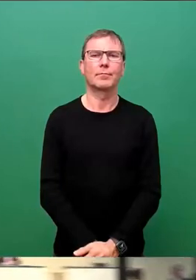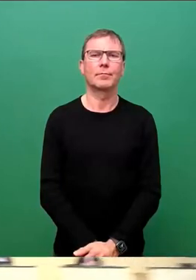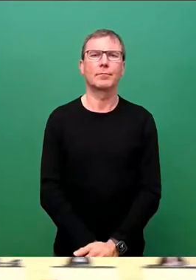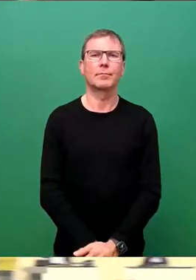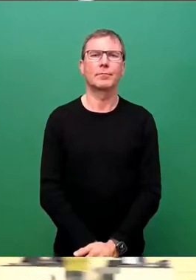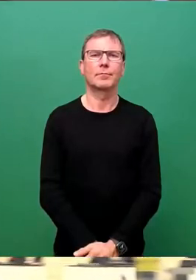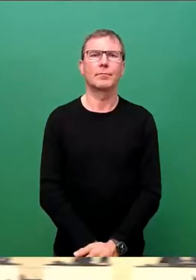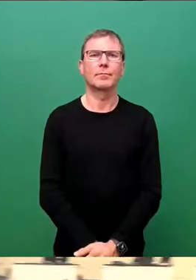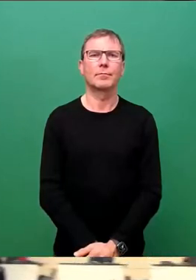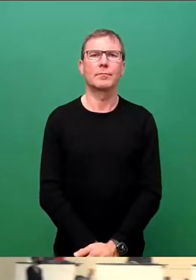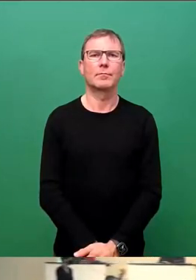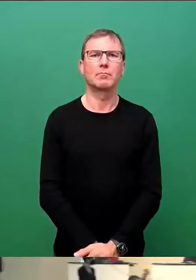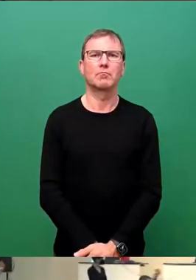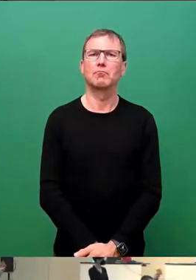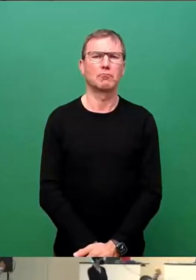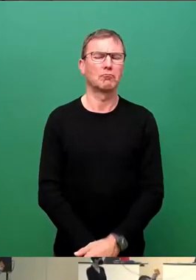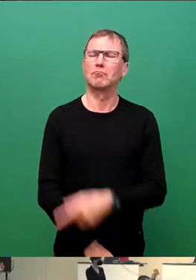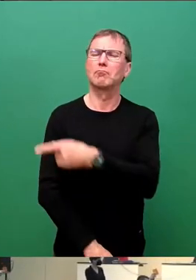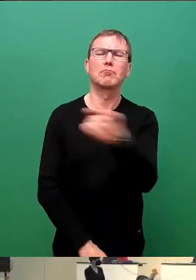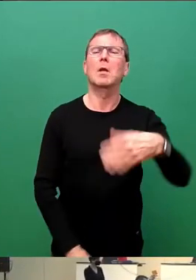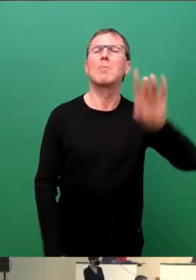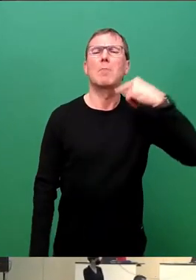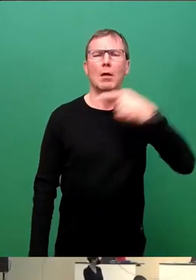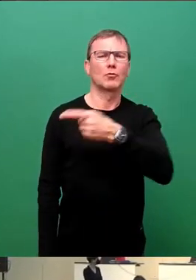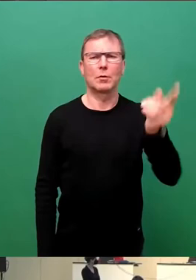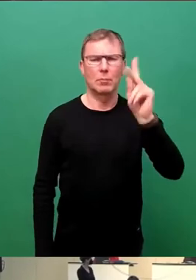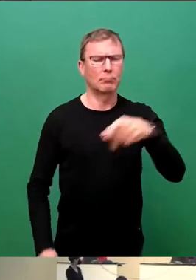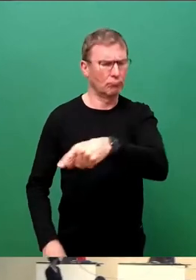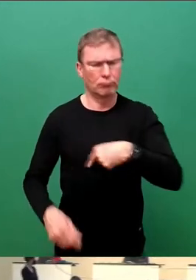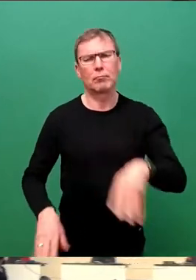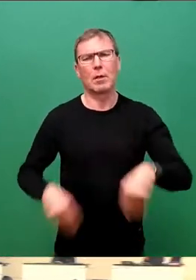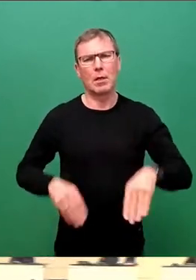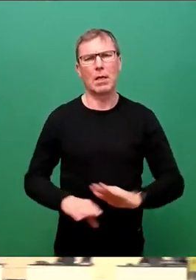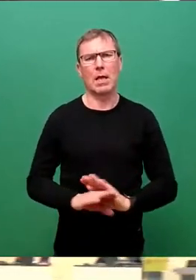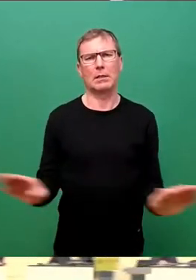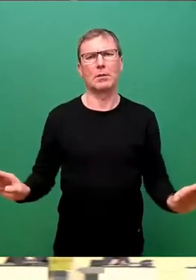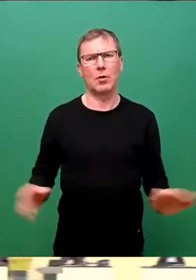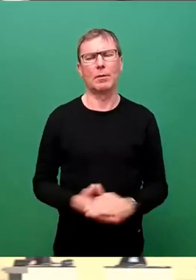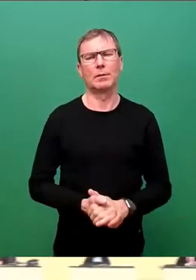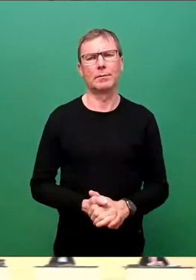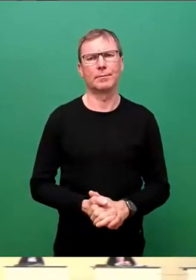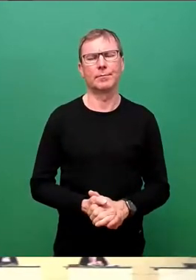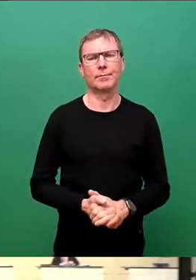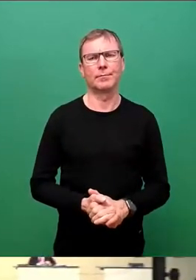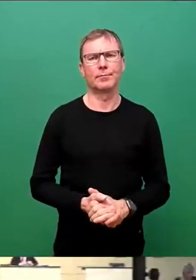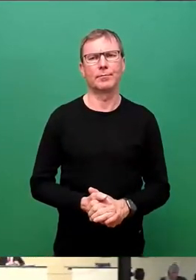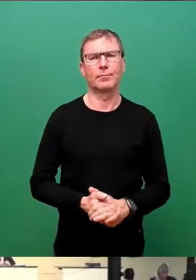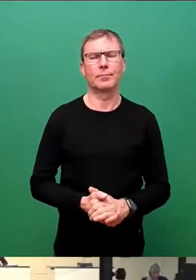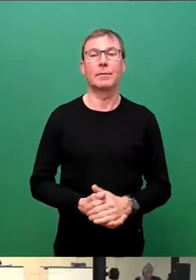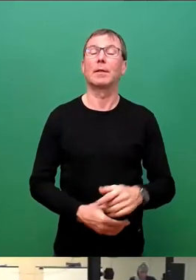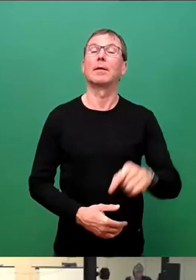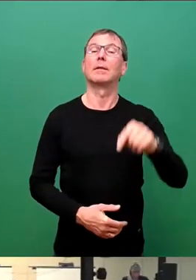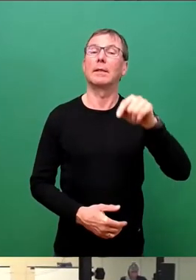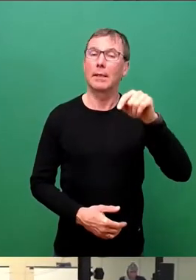Das ist die große Mehrheit, wäre damit auf jeden Fall aufgenommen. So, und jetzt ist